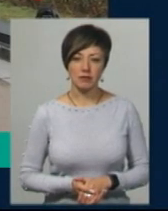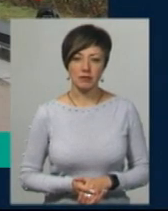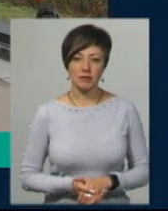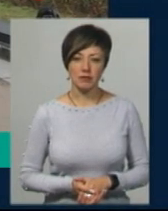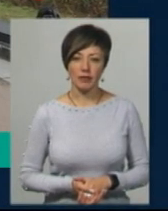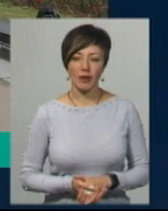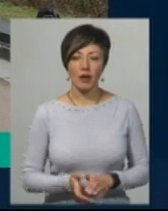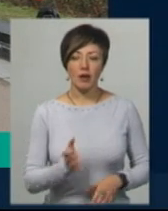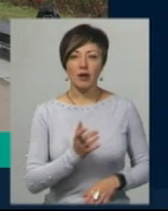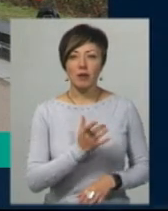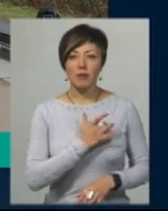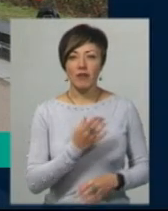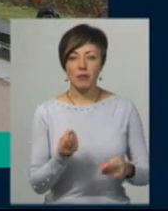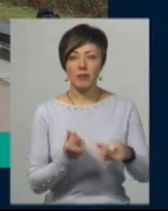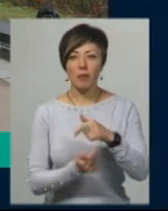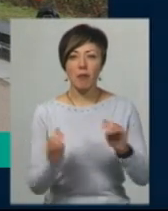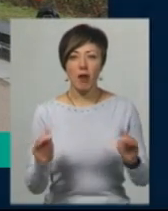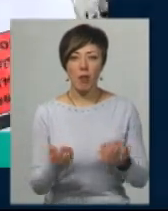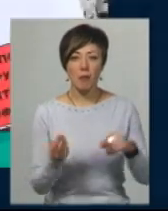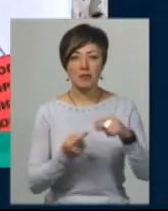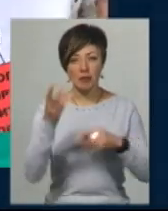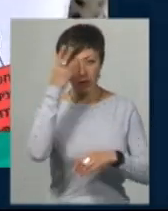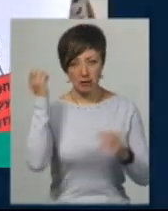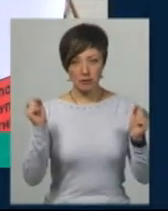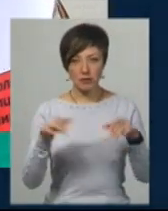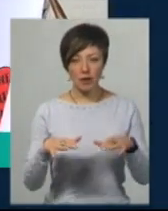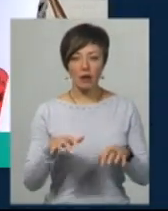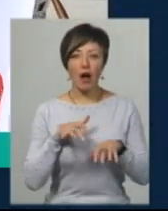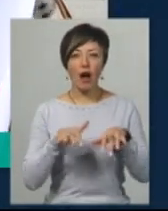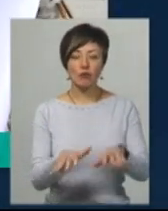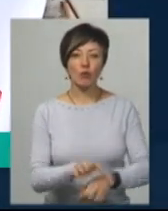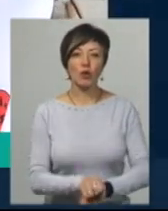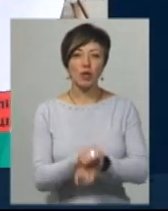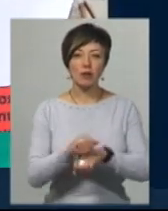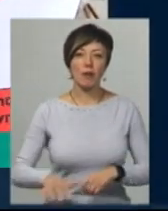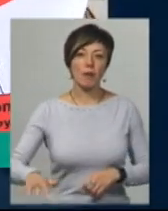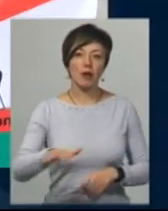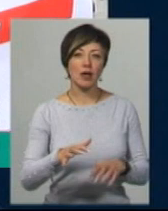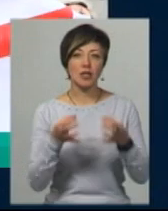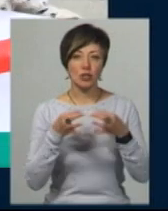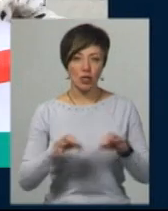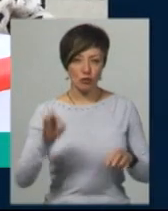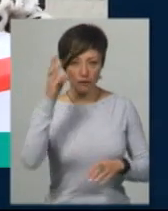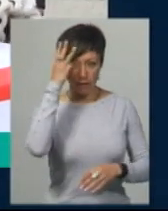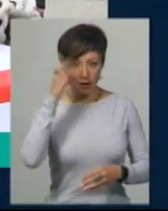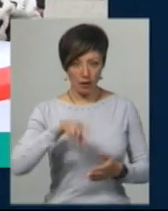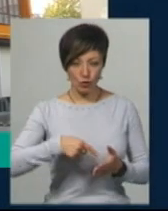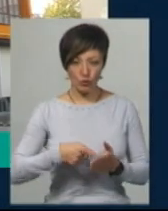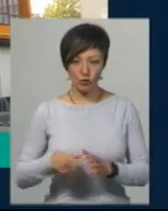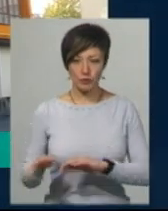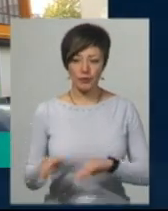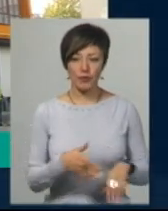Приватні підприємці малого бізнесу Хмельницького зібрались на акцію протесту на Майдані Незалежності, що в обласному центрі.